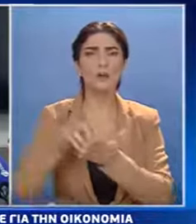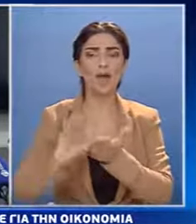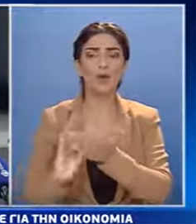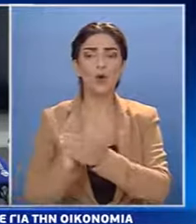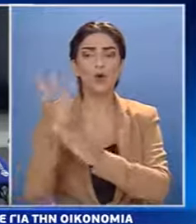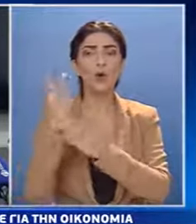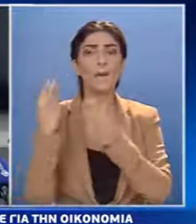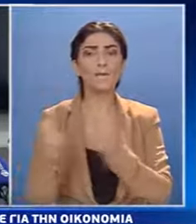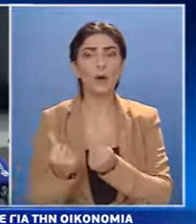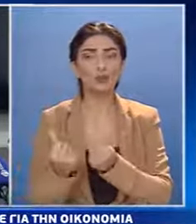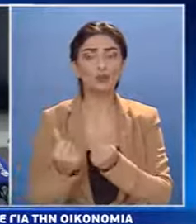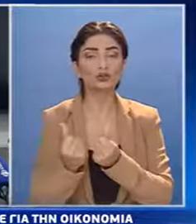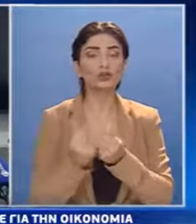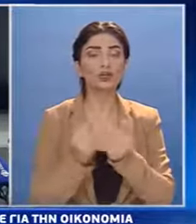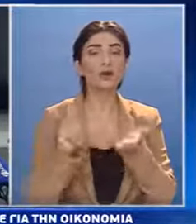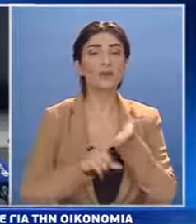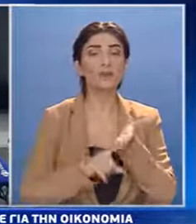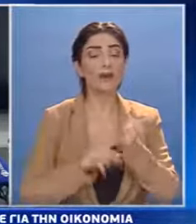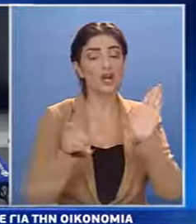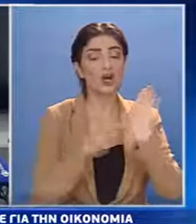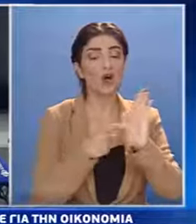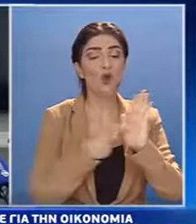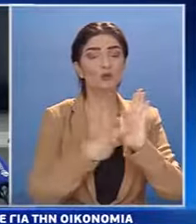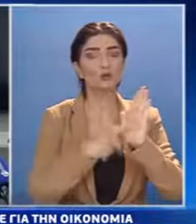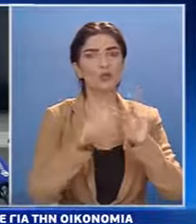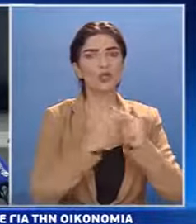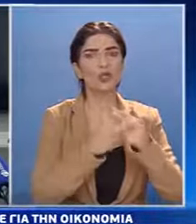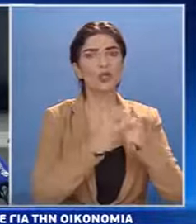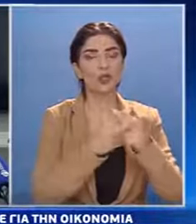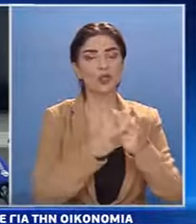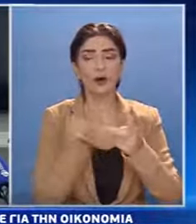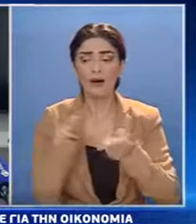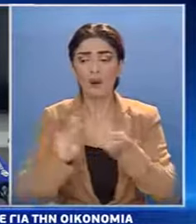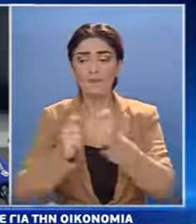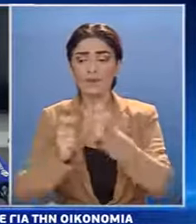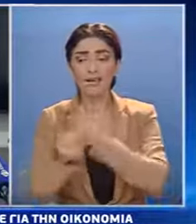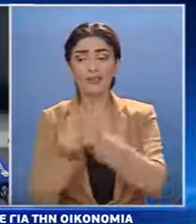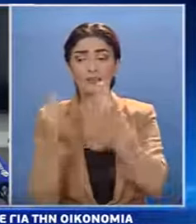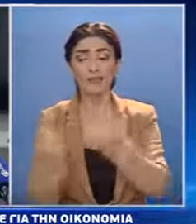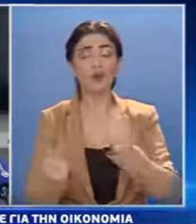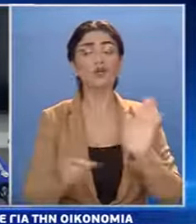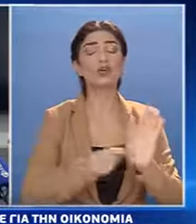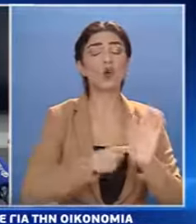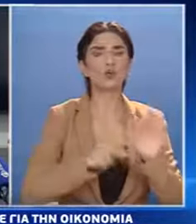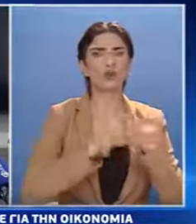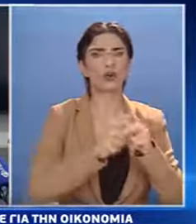τοπικής αυτοδιοίκησης και των σημαντικών μεταρρυθμίσεων που πρέπει να γίνουν στη δικαιοσύνη και την παιδεία.